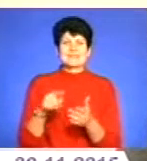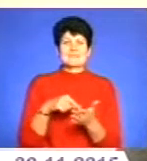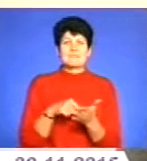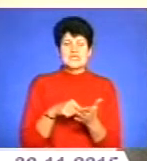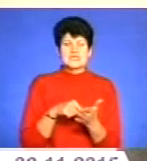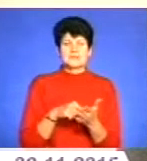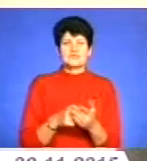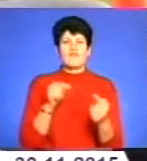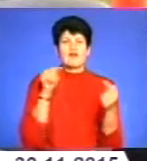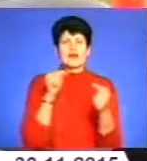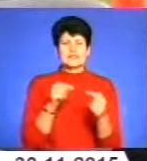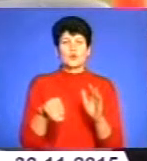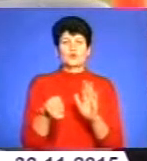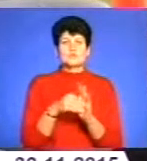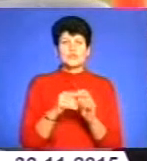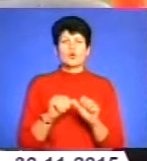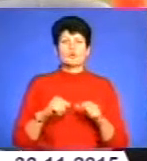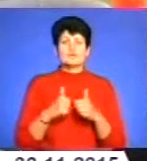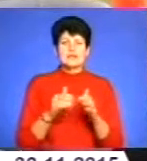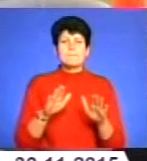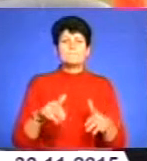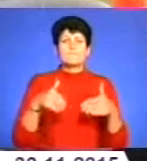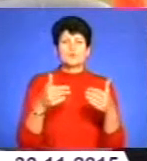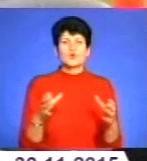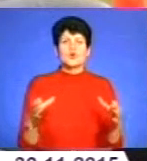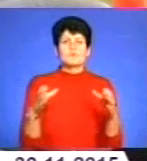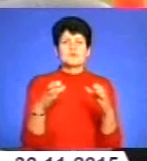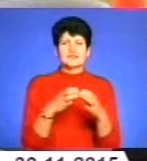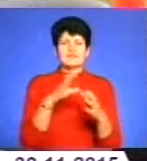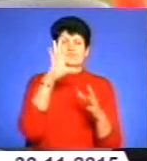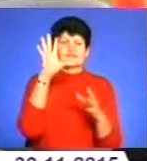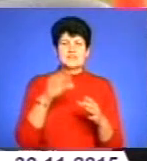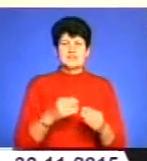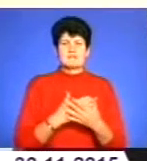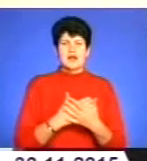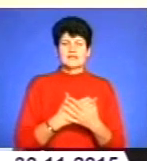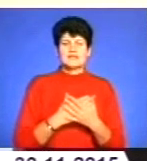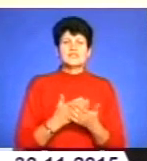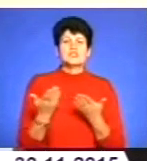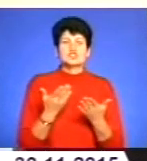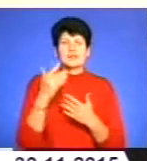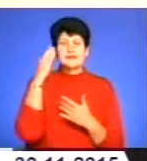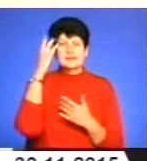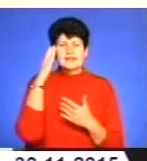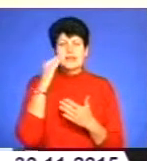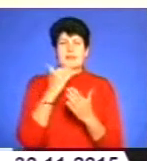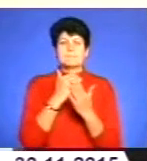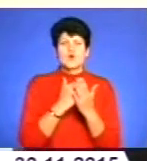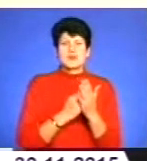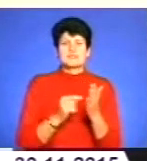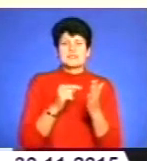В Антикорупційному комітеті Майдану пропонують об'єднатися усім активістам, чої ідеї та програмні цілі